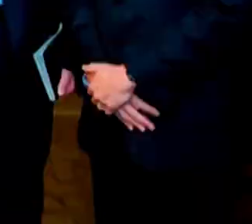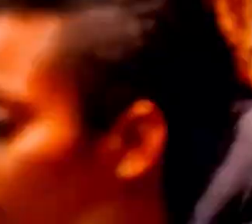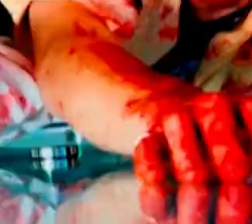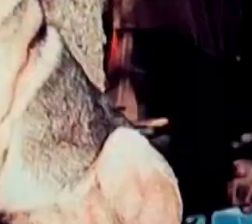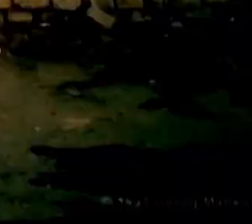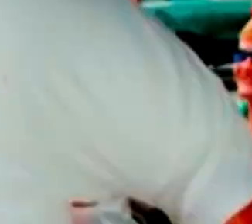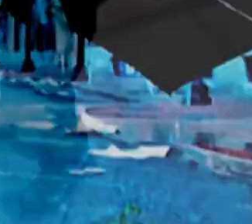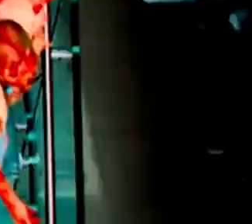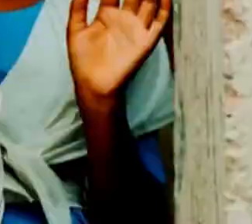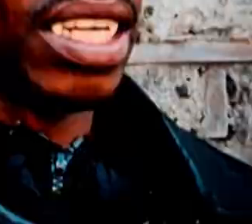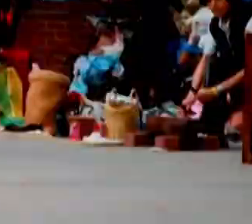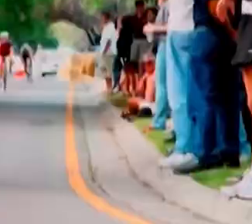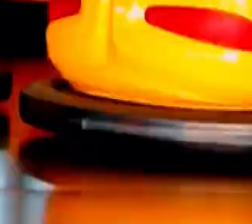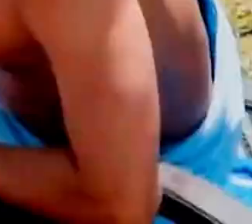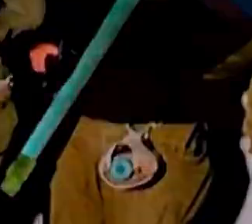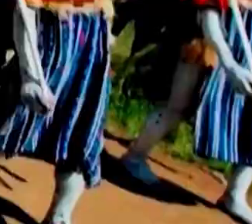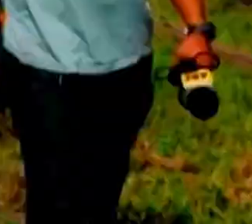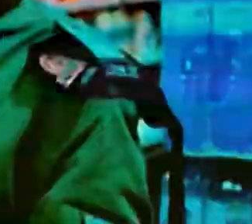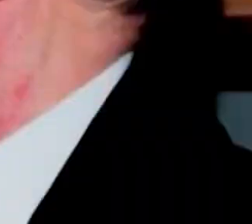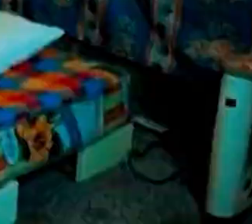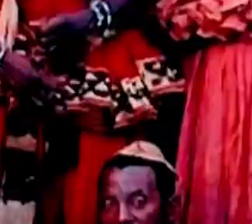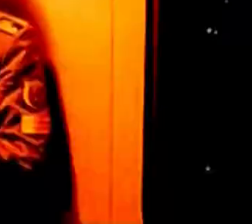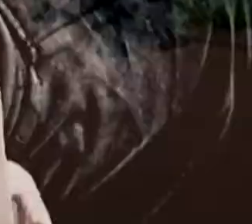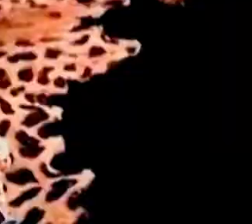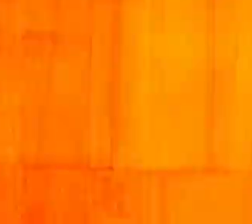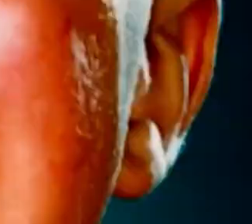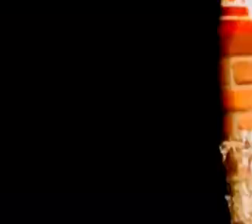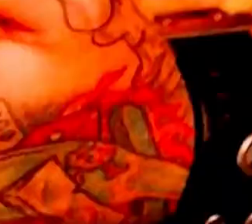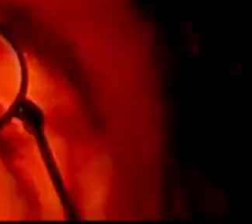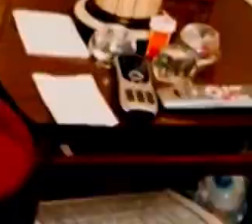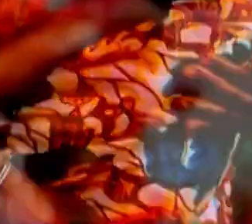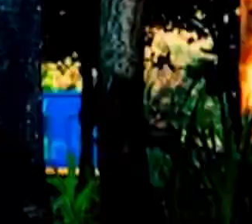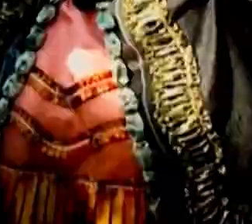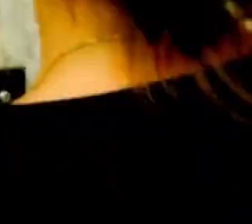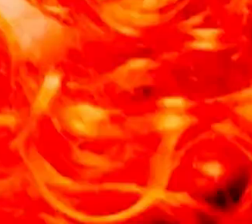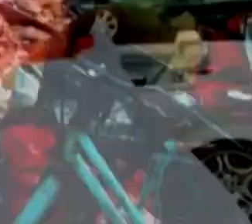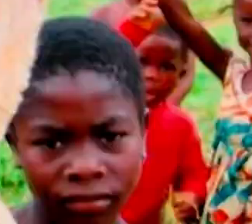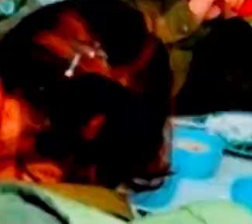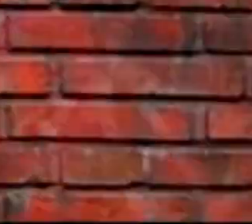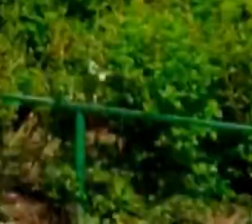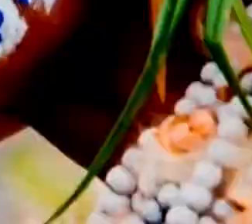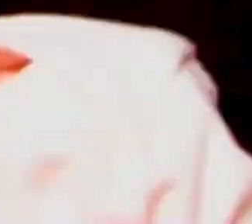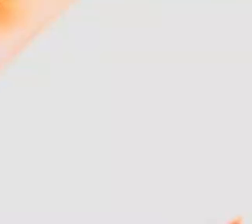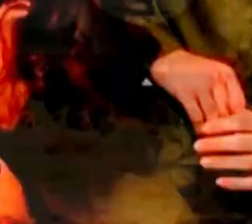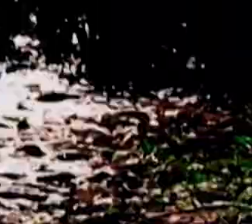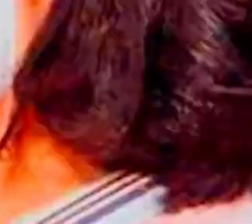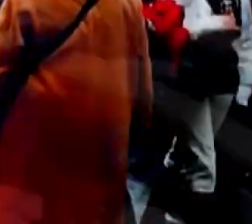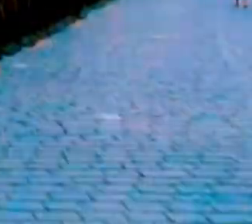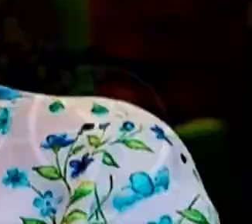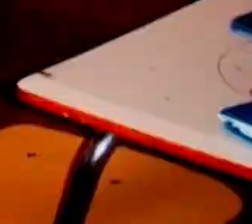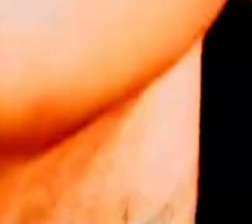A więc widzicie nie to, co jest, ale widzicie to, na co wasze umysły są przygotowane.